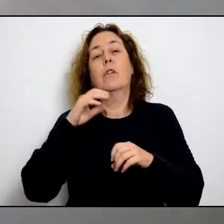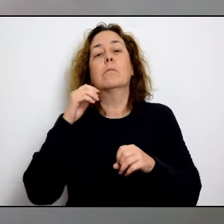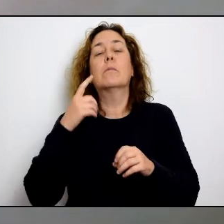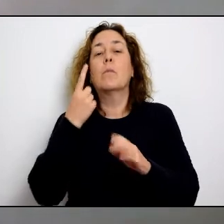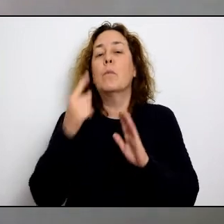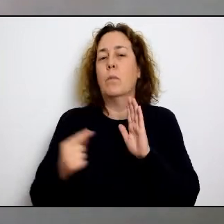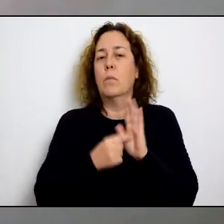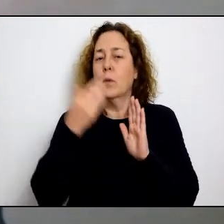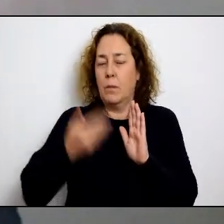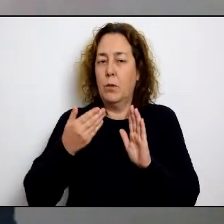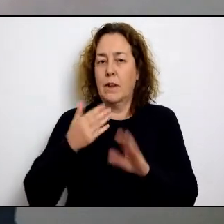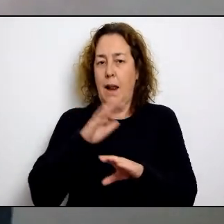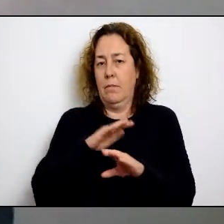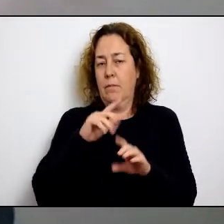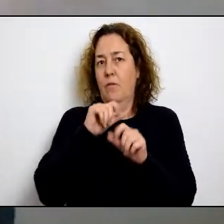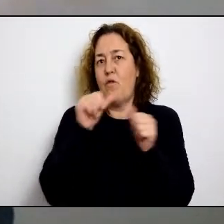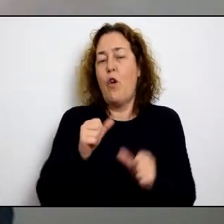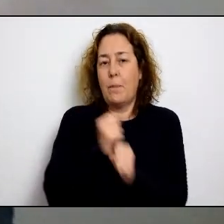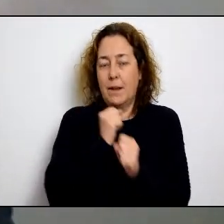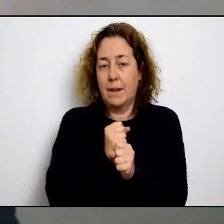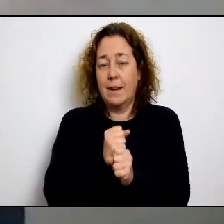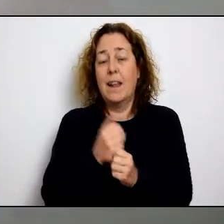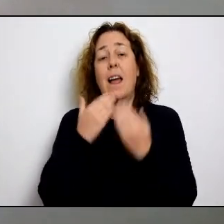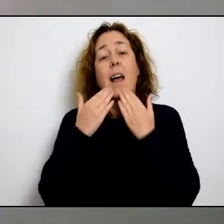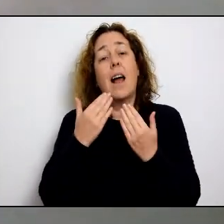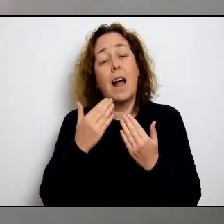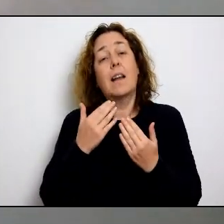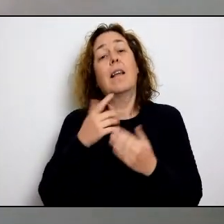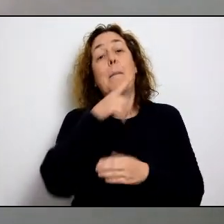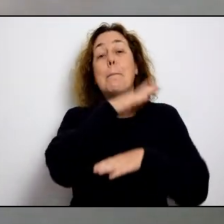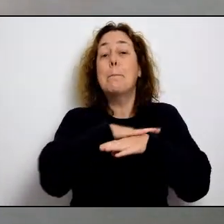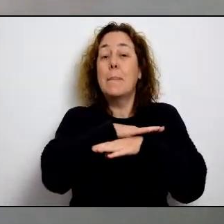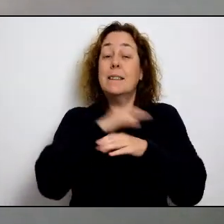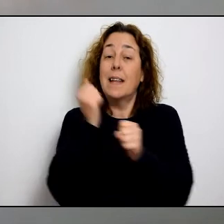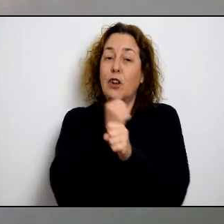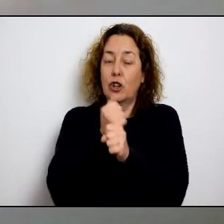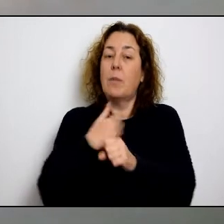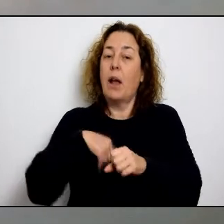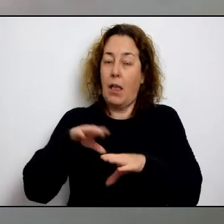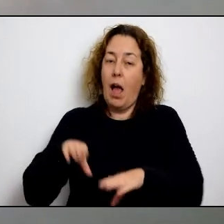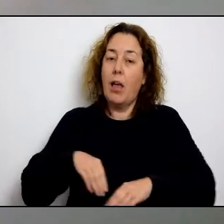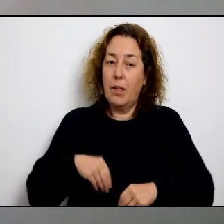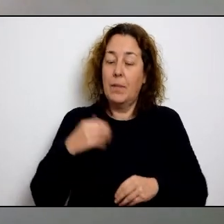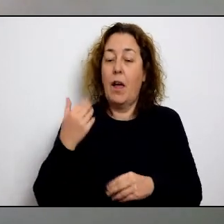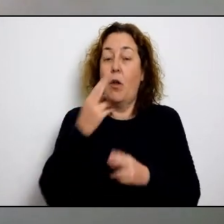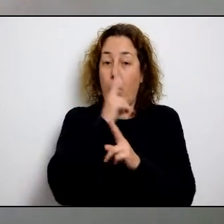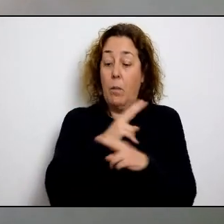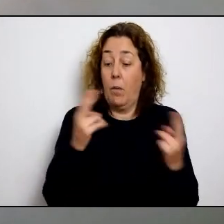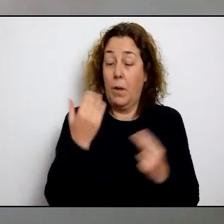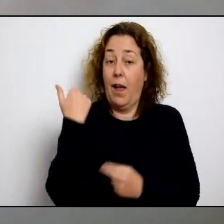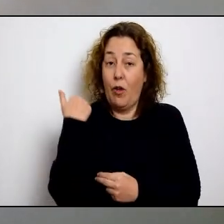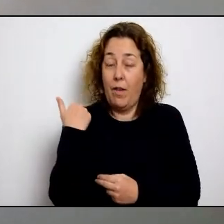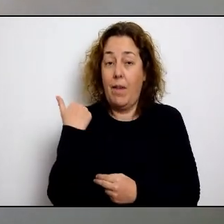econòmics de Silla junt amb l'administració, un acord que crec que marca un punt d'inflexió important en les maneres de fer feina i, com no, agrair que